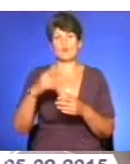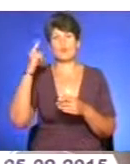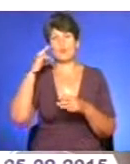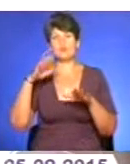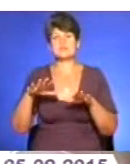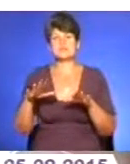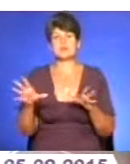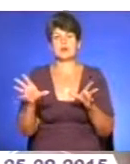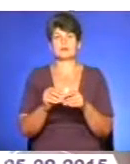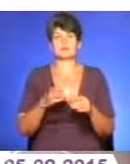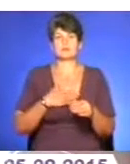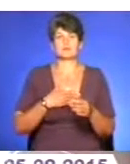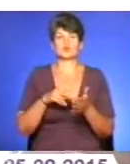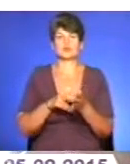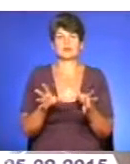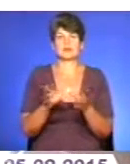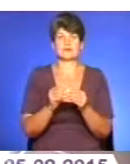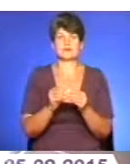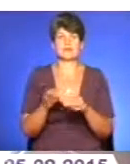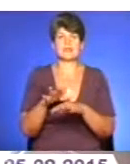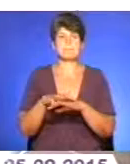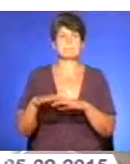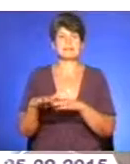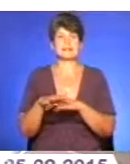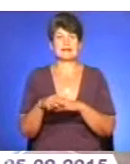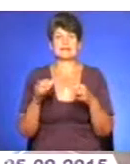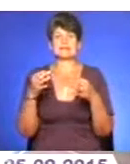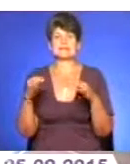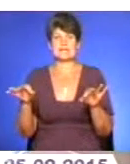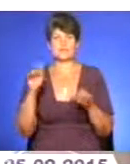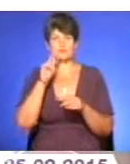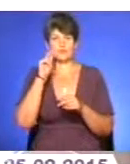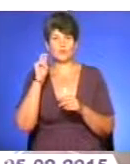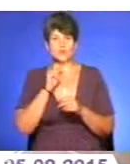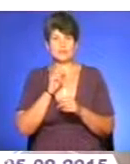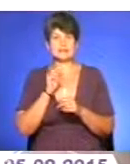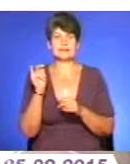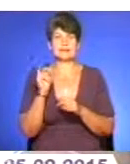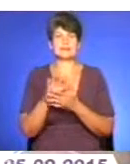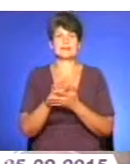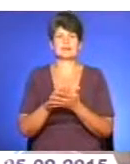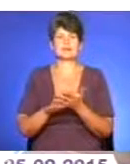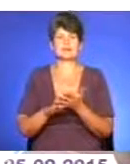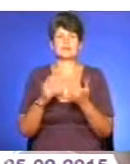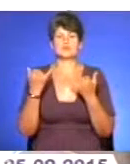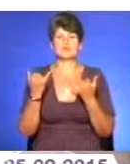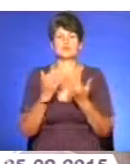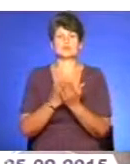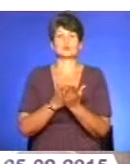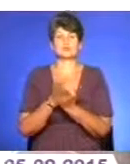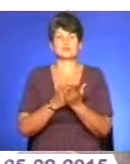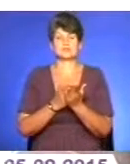разом з нами, стояли з нами на Майдані Незалежності України, а далі сьогодні служать